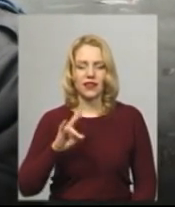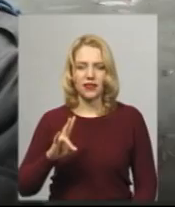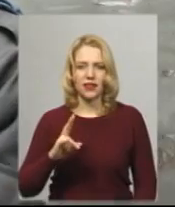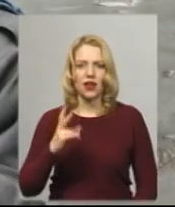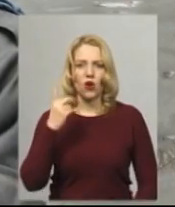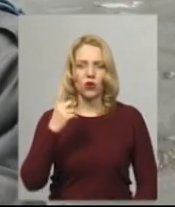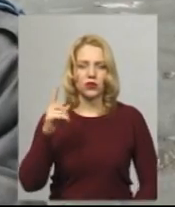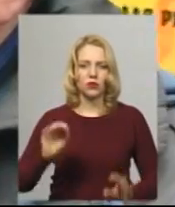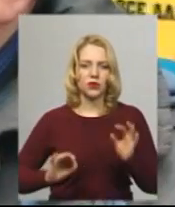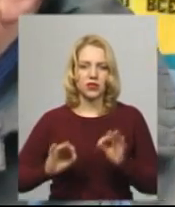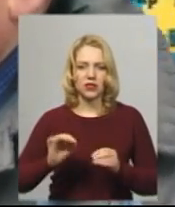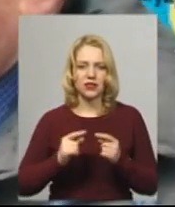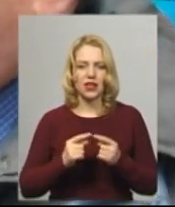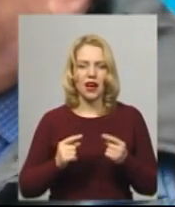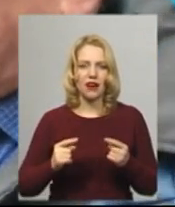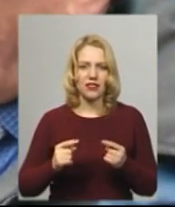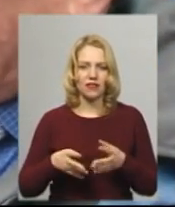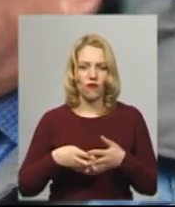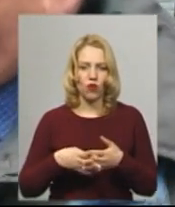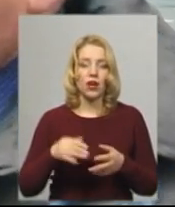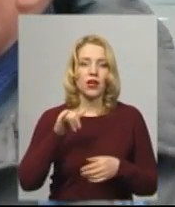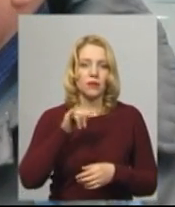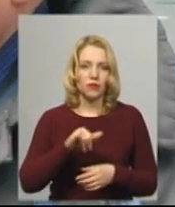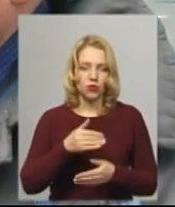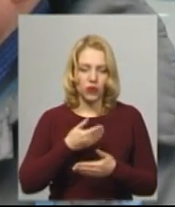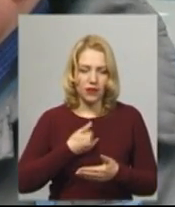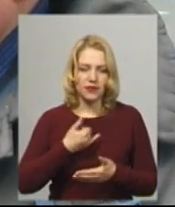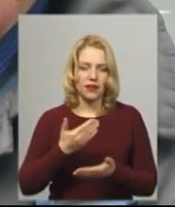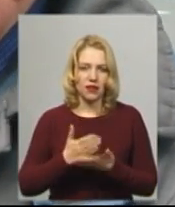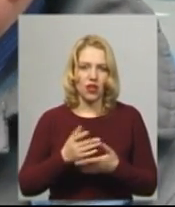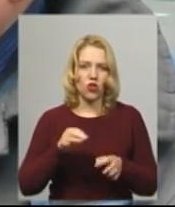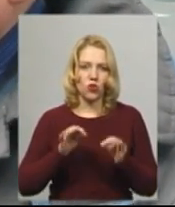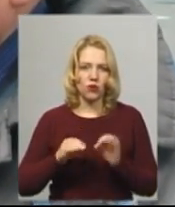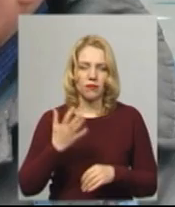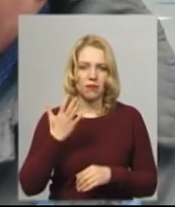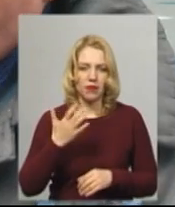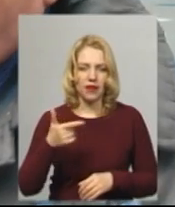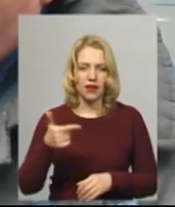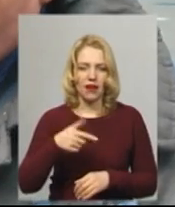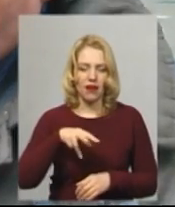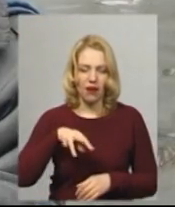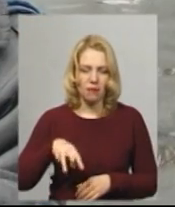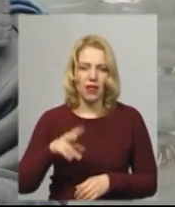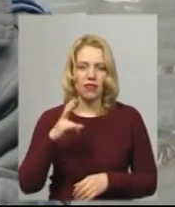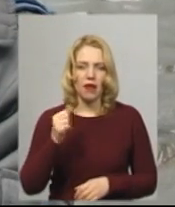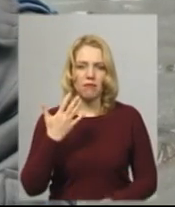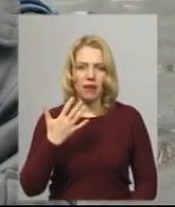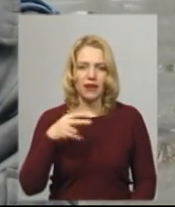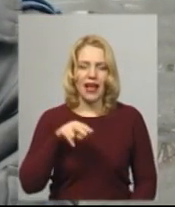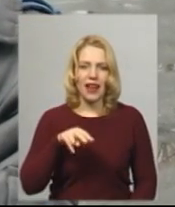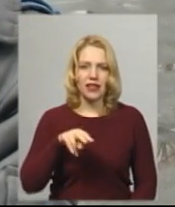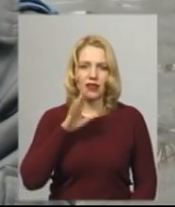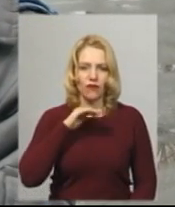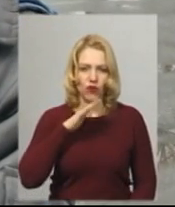раствор. У нас є норма, там 5 грамів на 5 літрів води. Тролейбуси